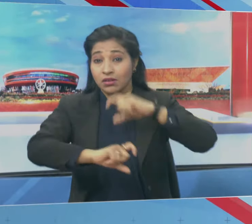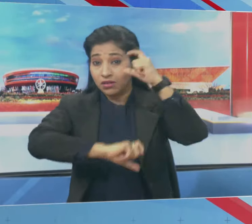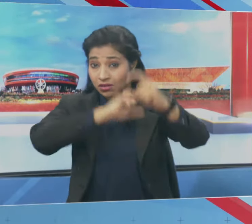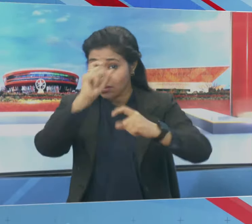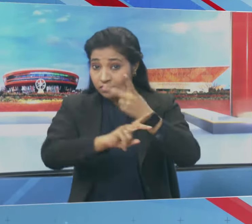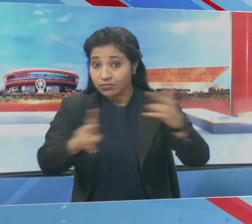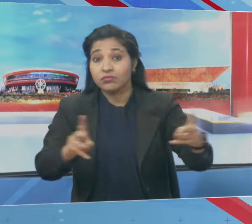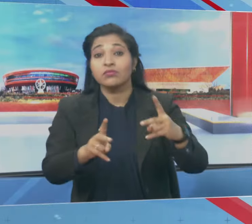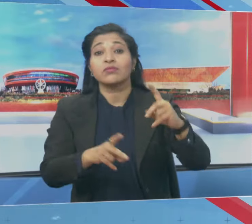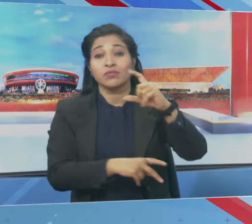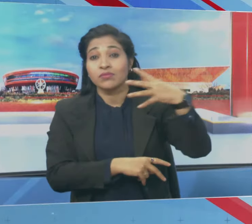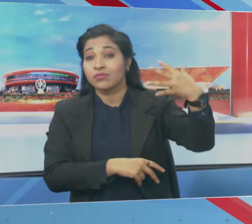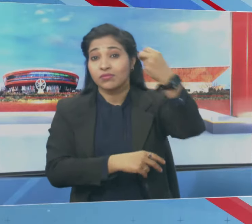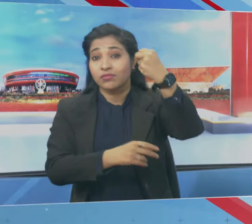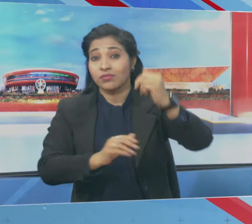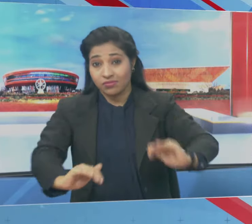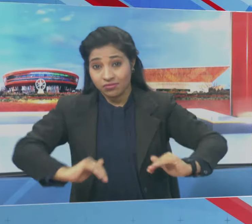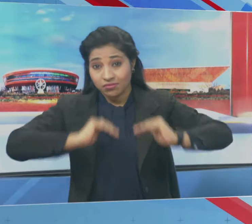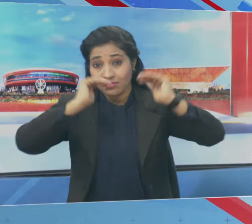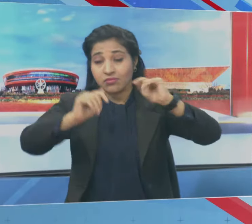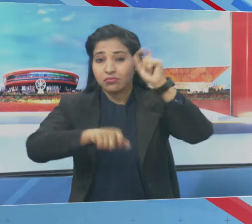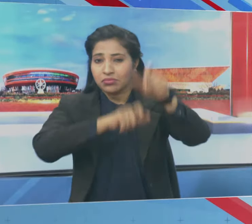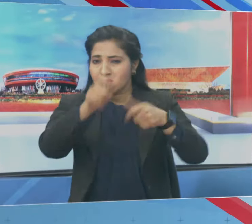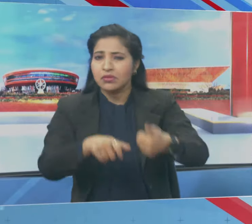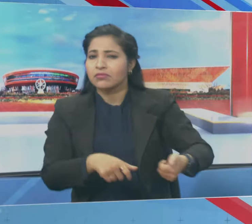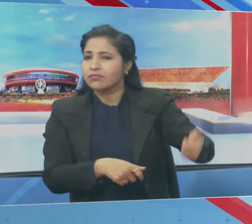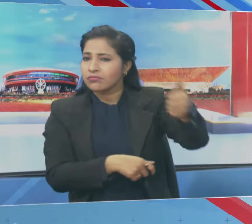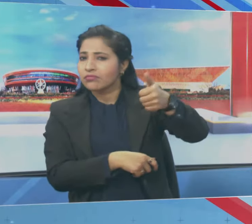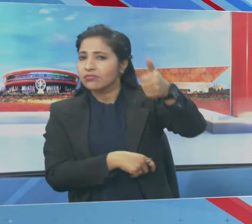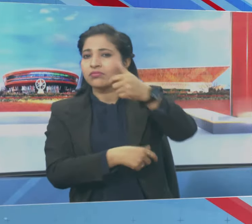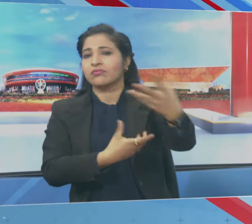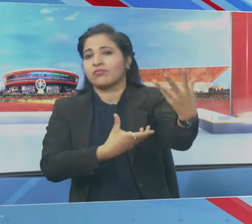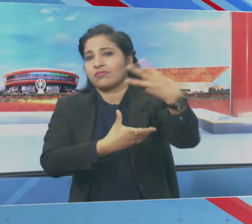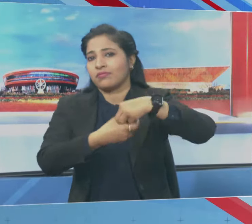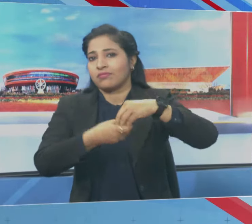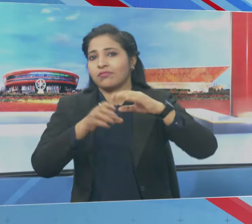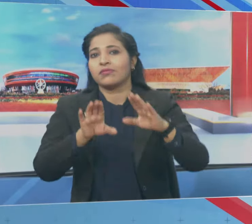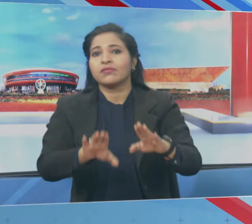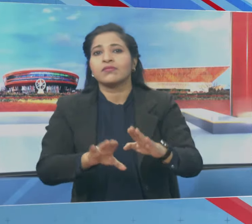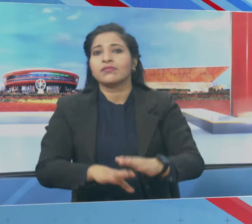राजदूत और उच्चायुक्त और साथ ही अन्यकणमान्य अतिती शामिल होंगे